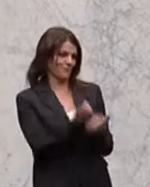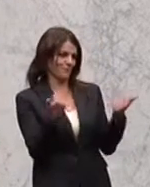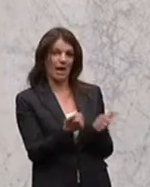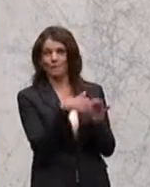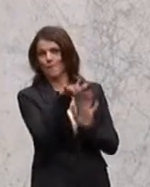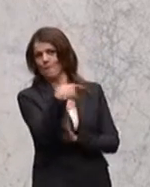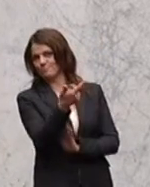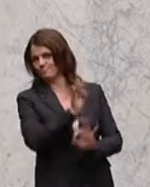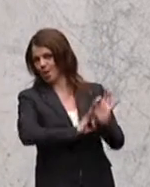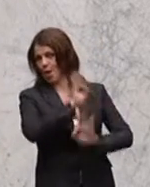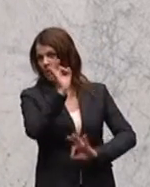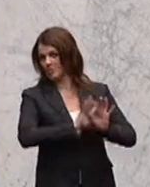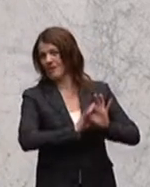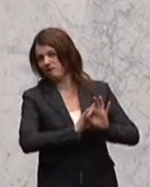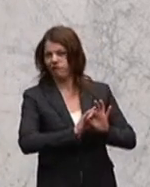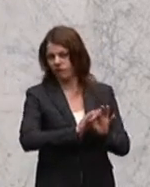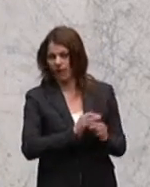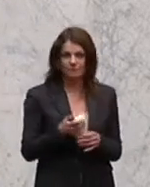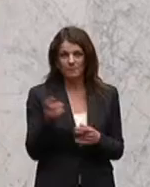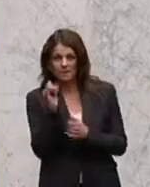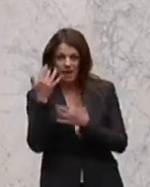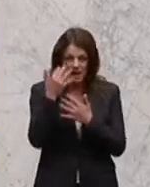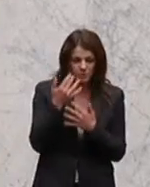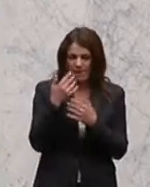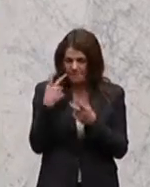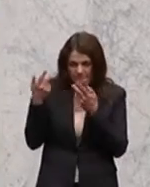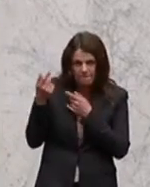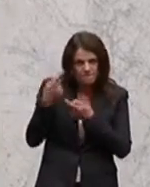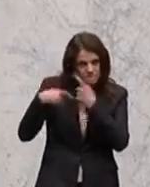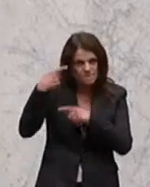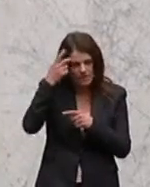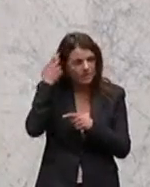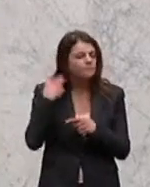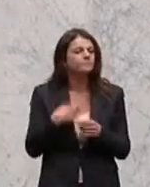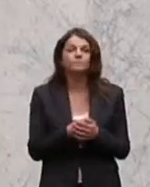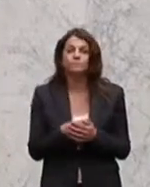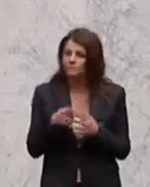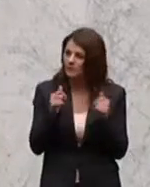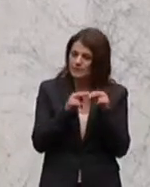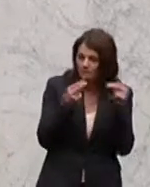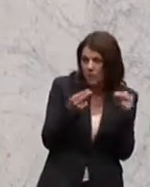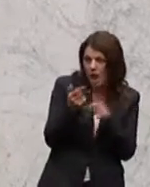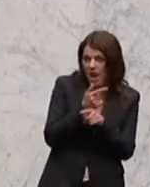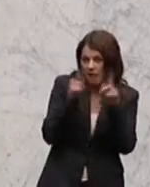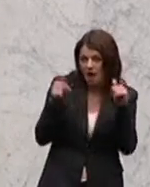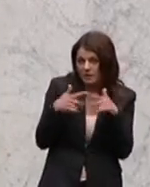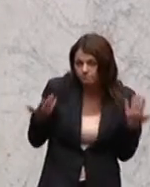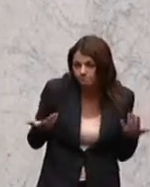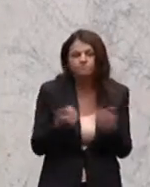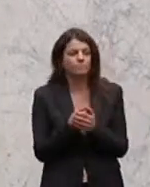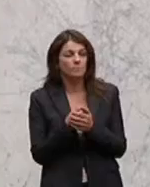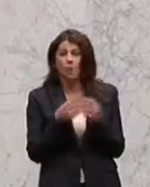75 Prozent hätten sie vielleicht nicht genommen, aber rechnen wir mal durch die Tauschmein. Die Tauschmein zu Bundesanleihen hat da halt